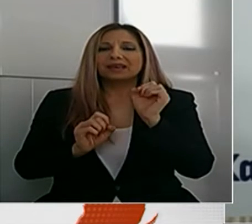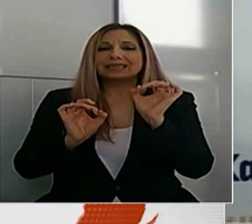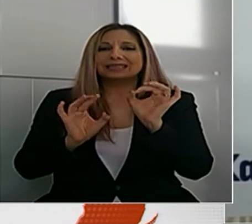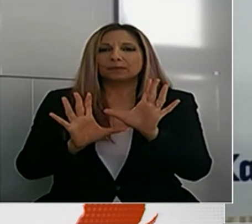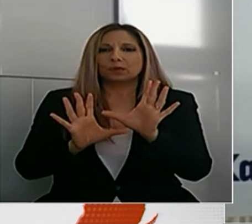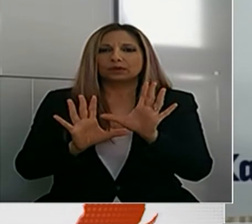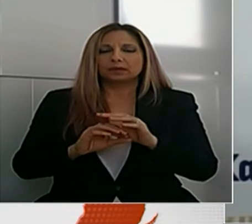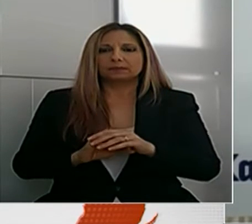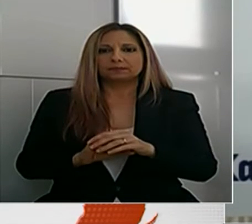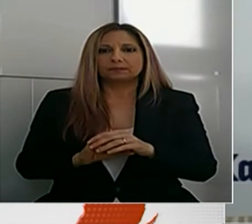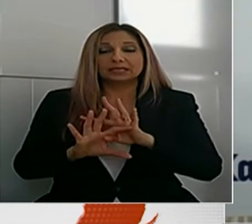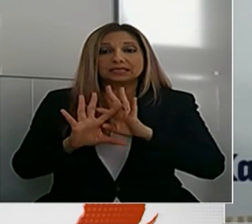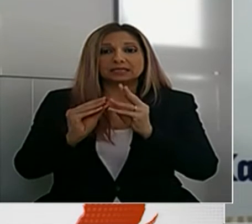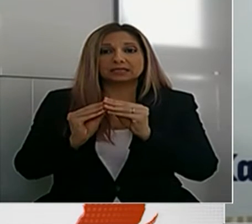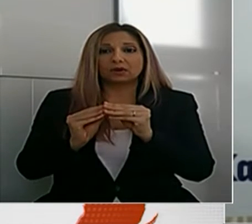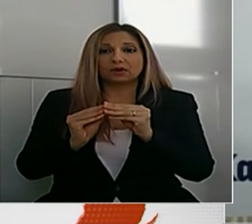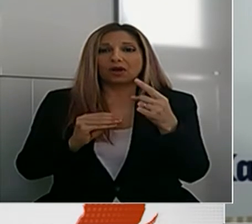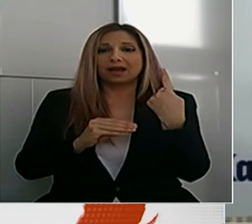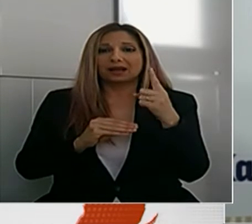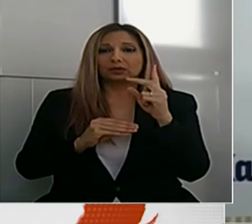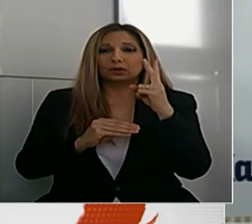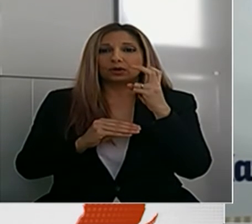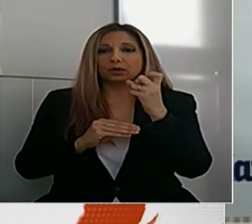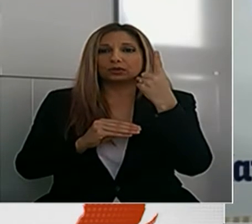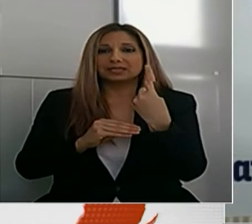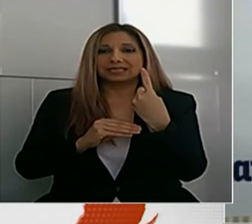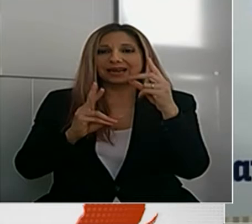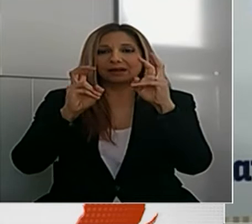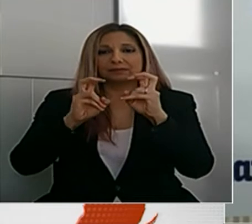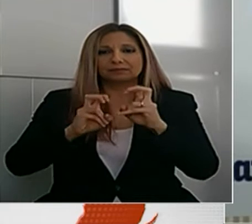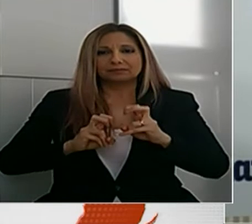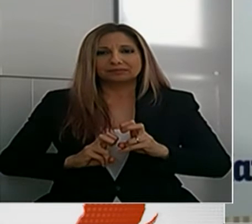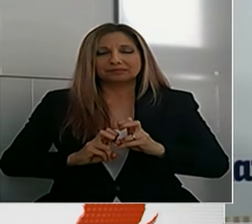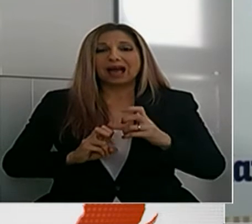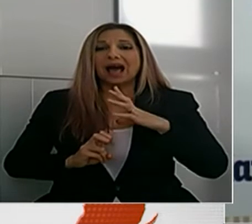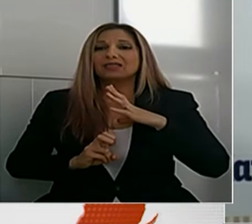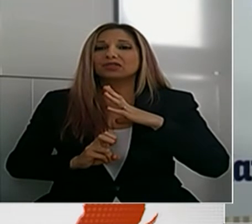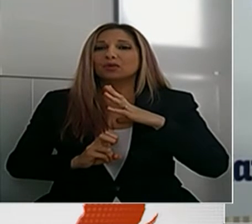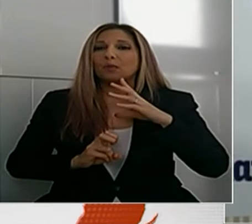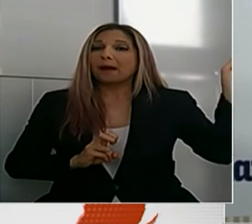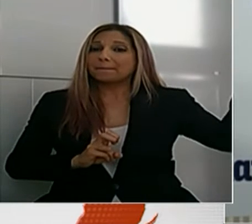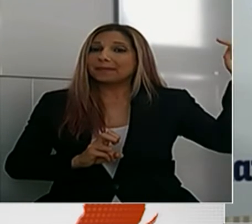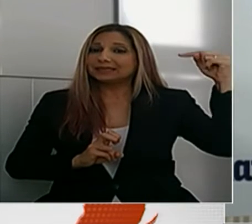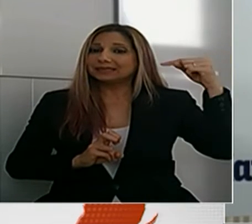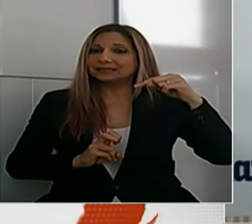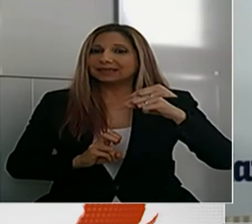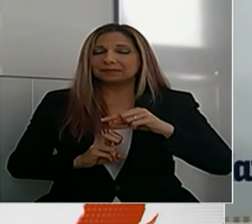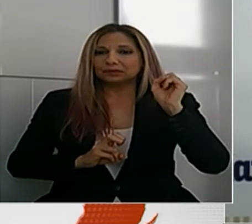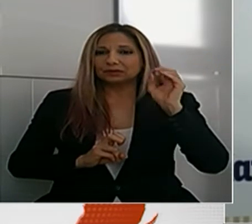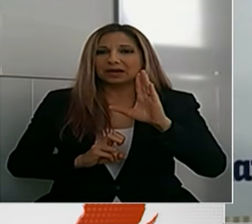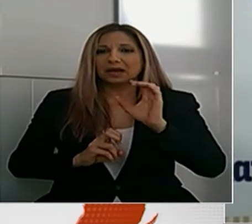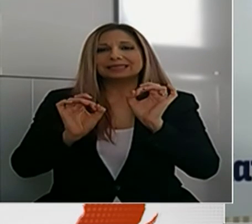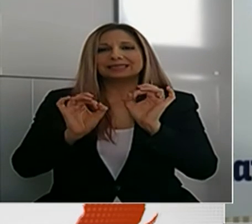Από σύνολο 121 εργαστηριακό διαγνώσεως σε άτομα που επέστρεψαν από το εξεδρικό δεν προέγηψαν θετικά αποτελέσματα.